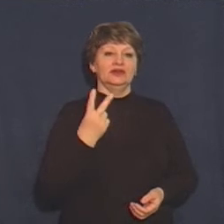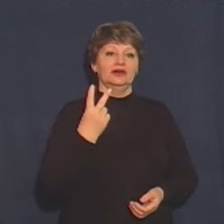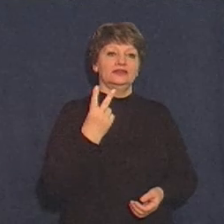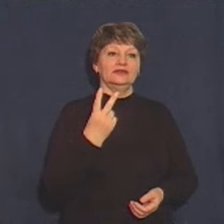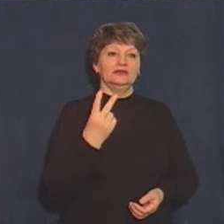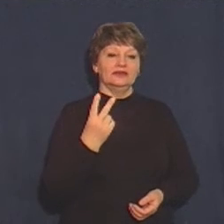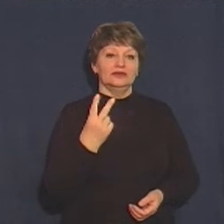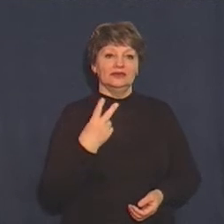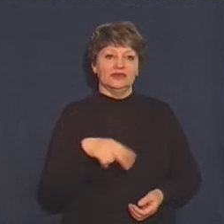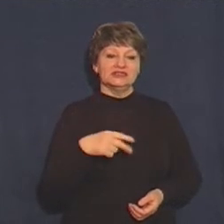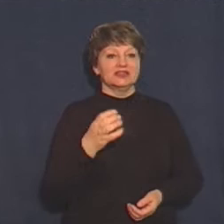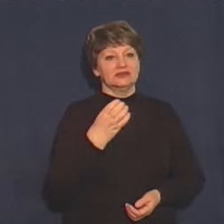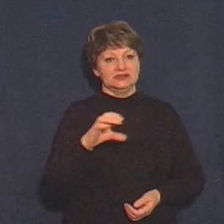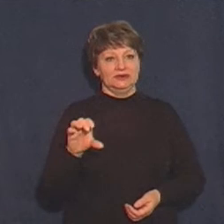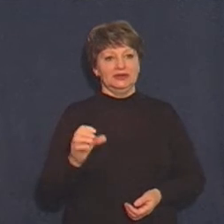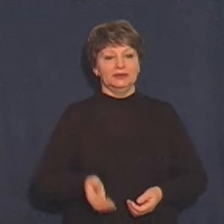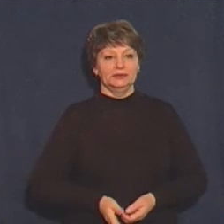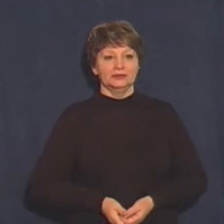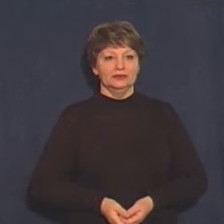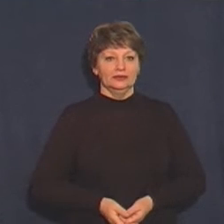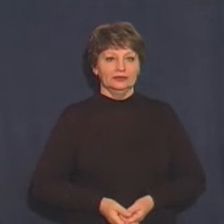Тетяна Рева, Федір Коцаба, новини.